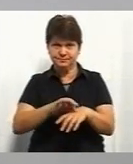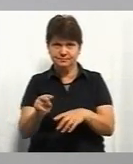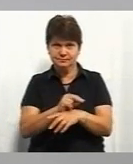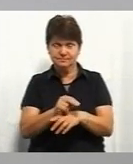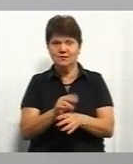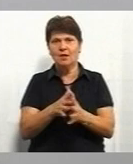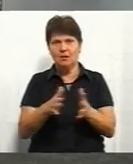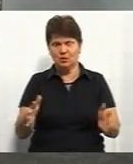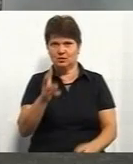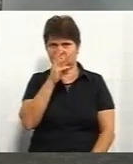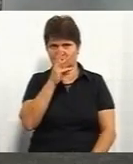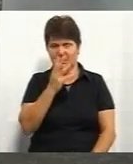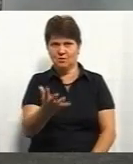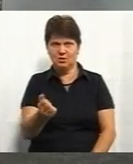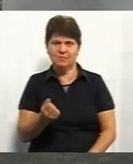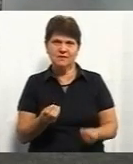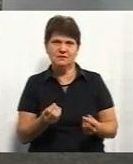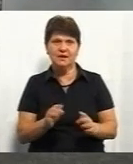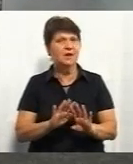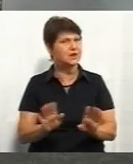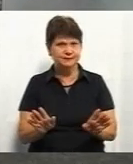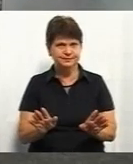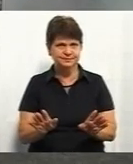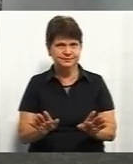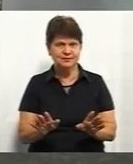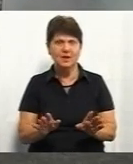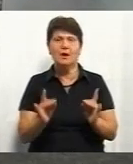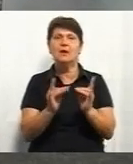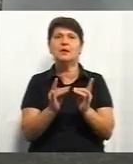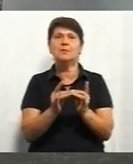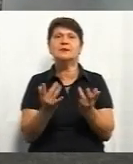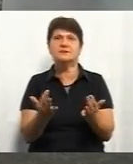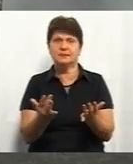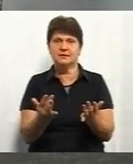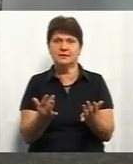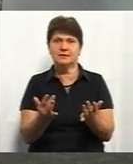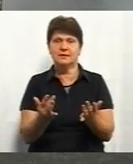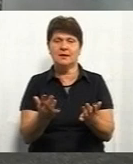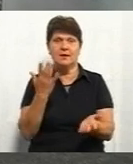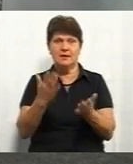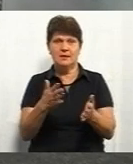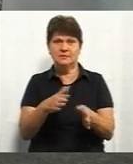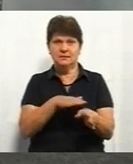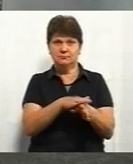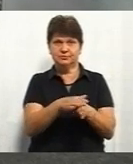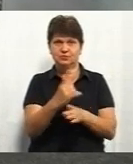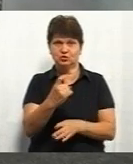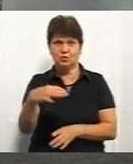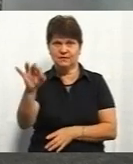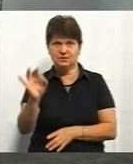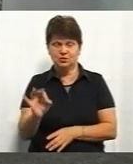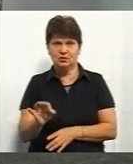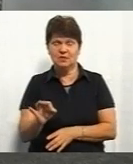більше заклад отримує фінансування? Ні. Дивіться, рахувалося скільки ліжок є в лікарні. Як вони заповнені? Якщо вони заповнені на 100%,